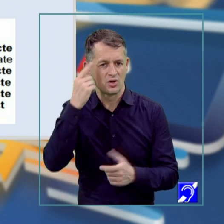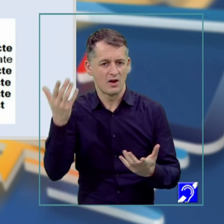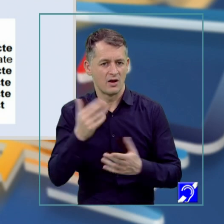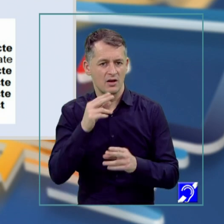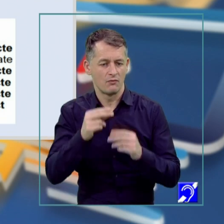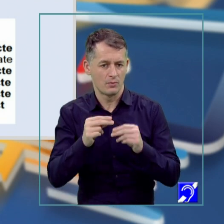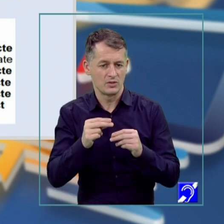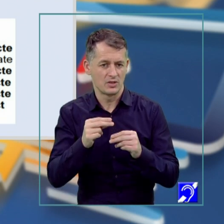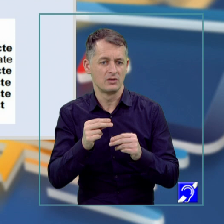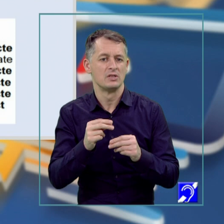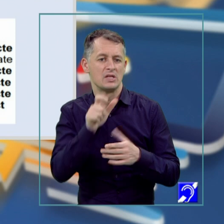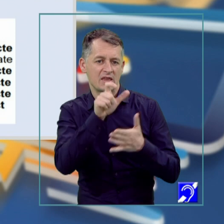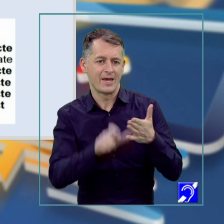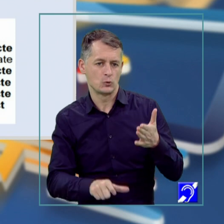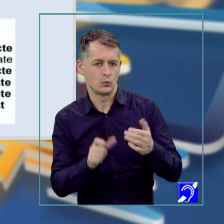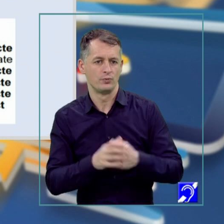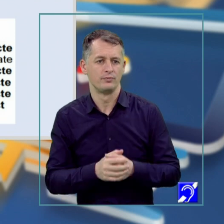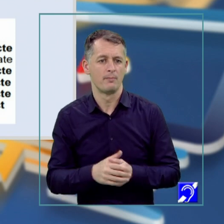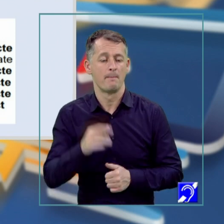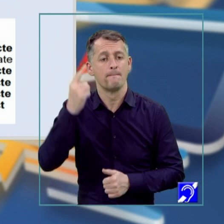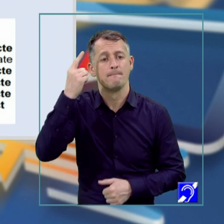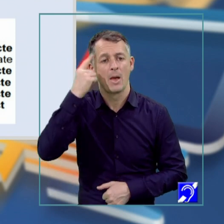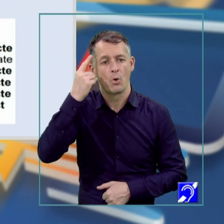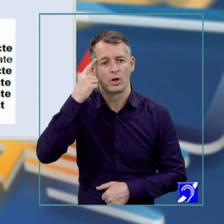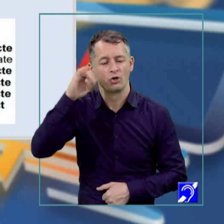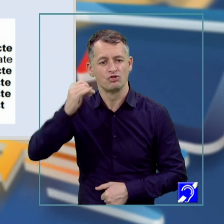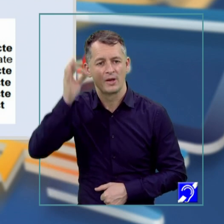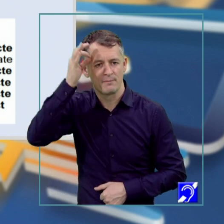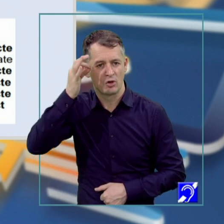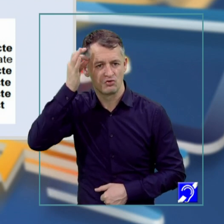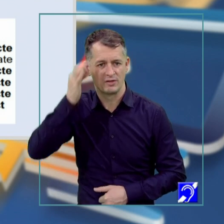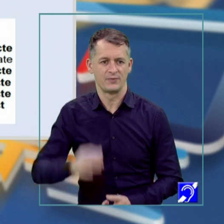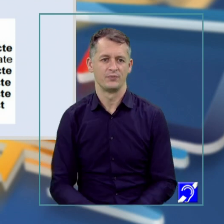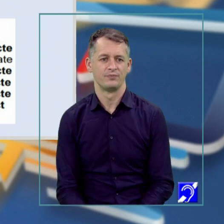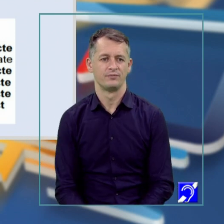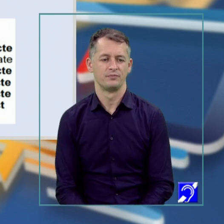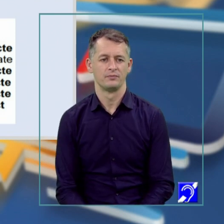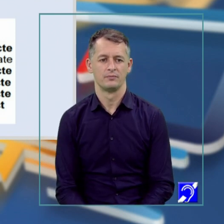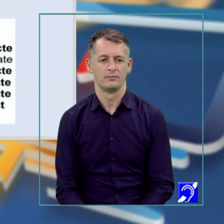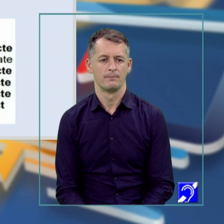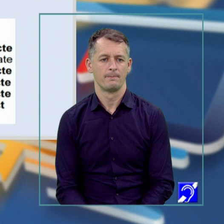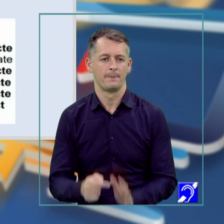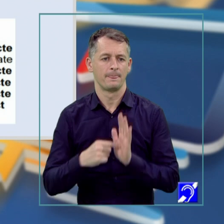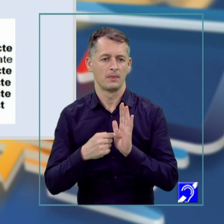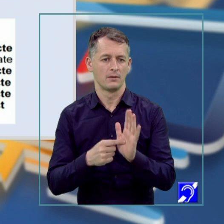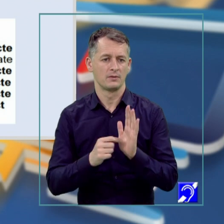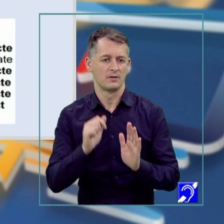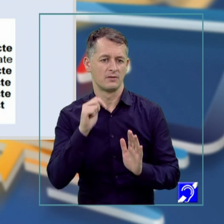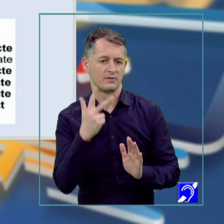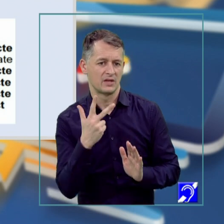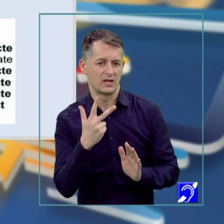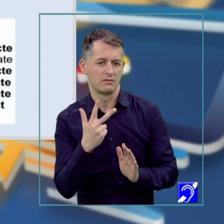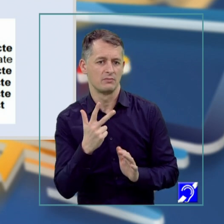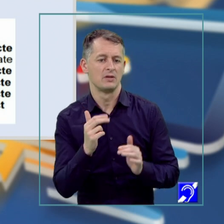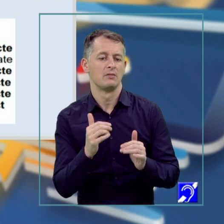referire textul, memoria și imaginație. Precizați trei caracteristici ale uneia dintre